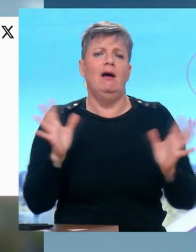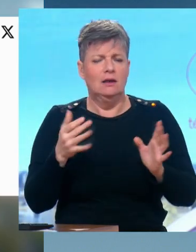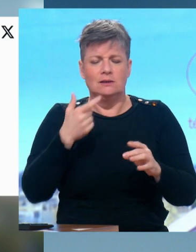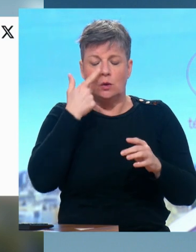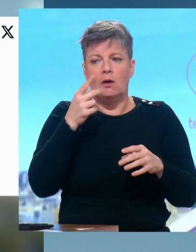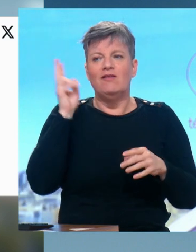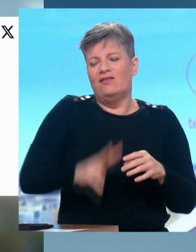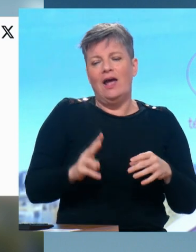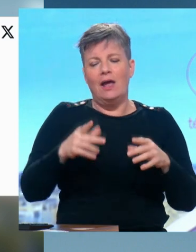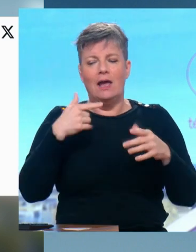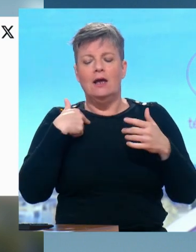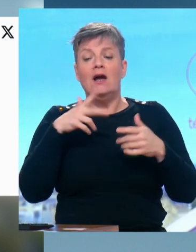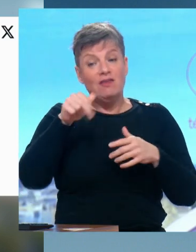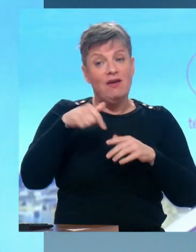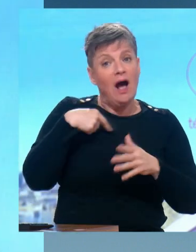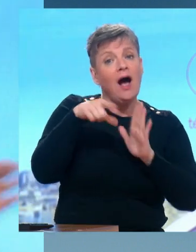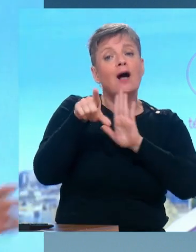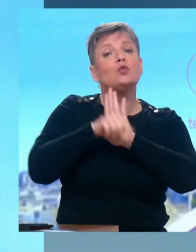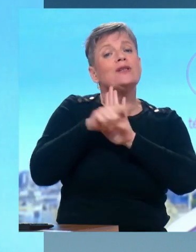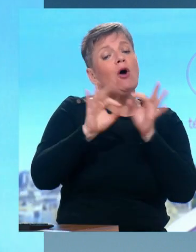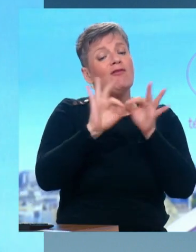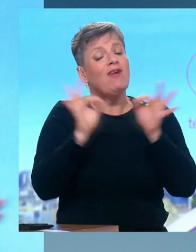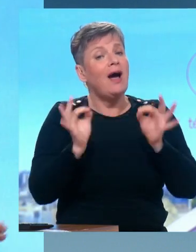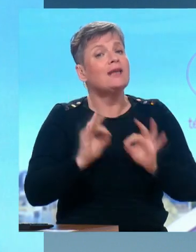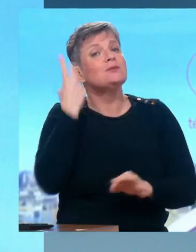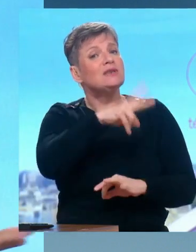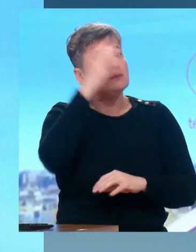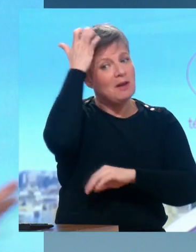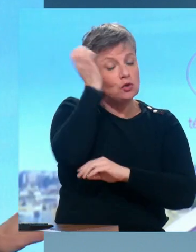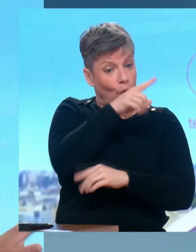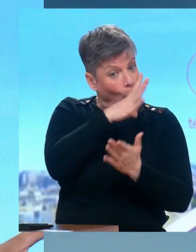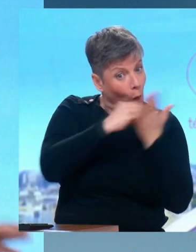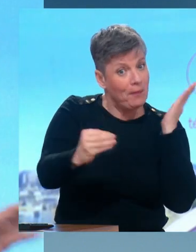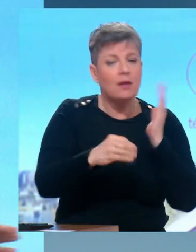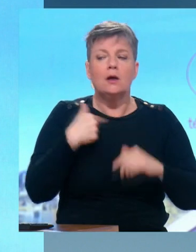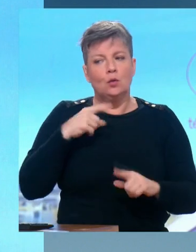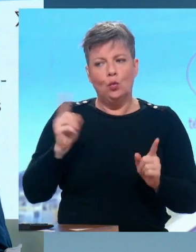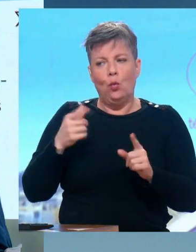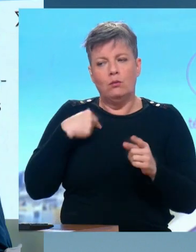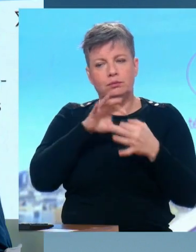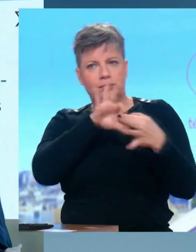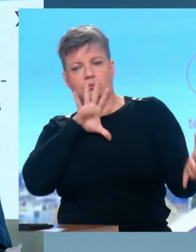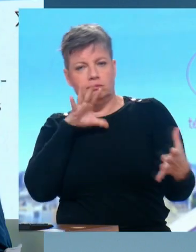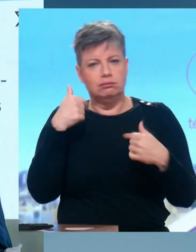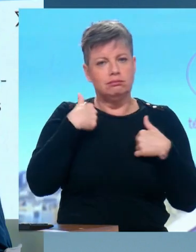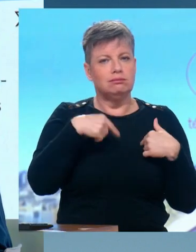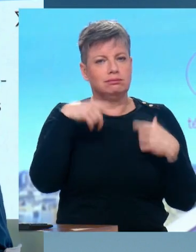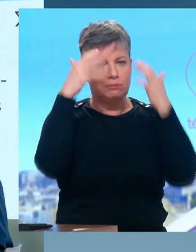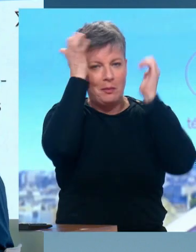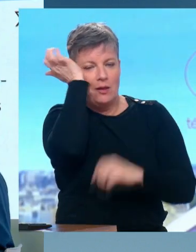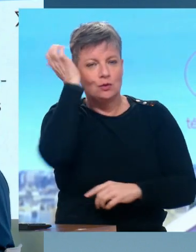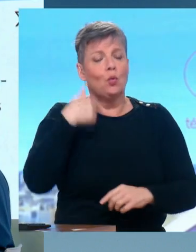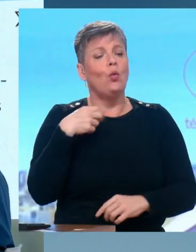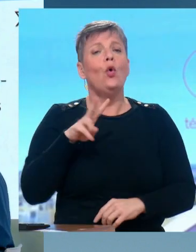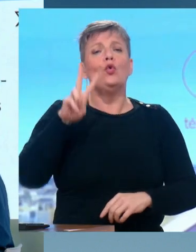excessifs encore à chaque fois de Jean-Luc Mélenchon. Mais c'est fini, on a coupé avec Jean-Luc Mélenchon. Je ne parle plus de Jean-Luc Mélenchon. La